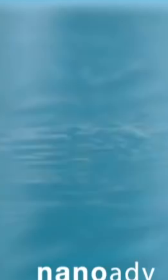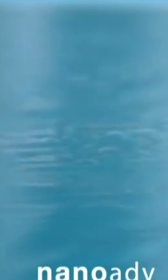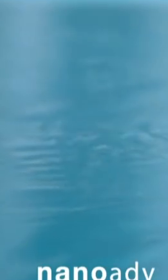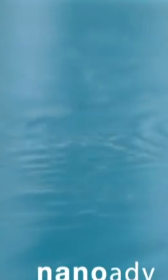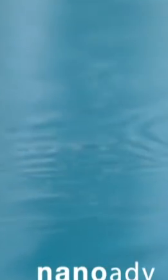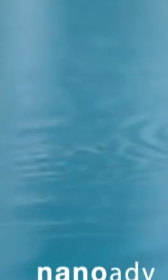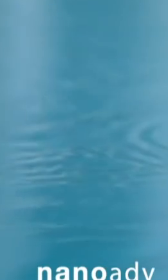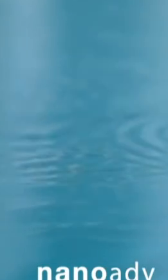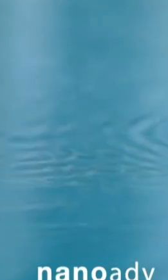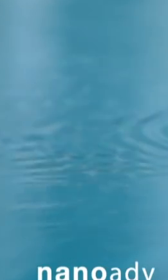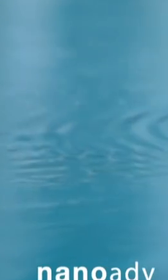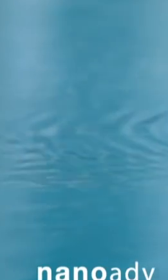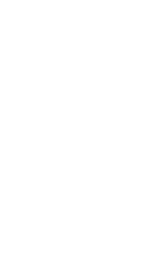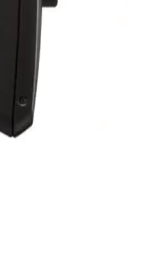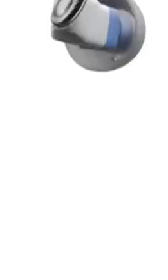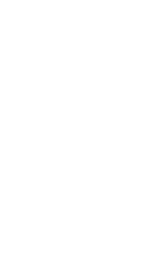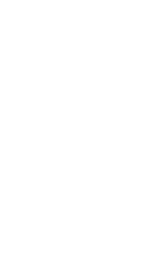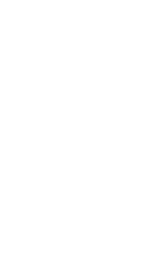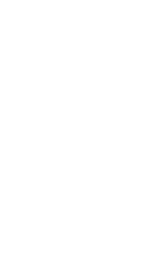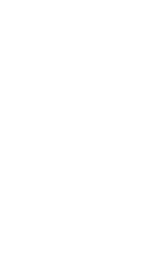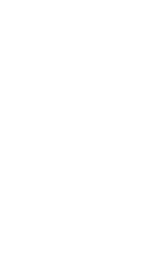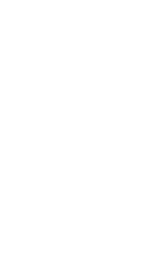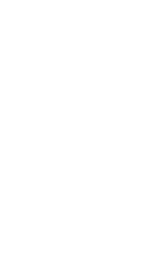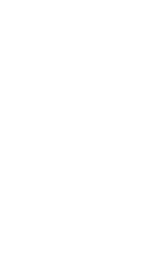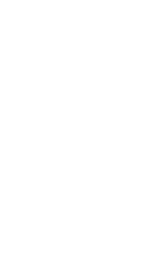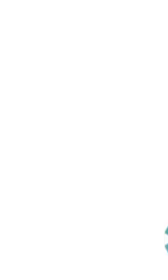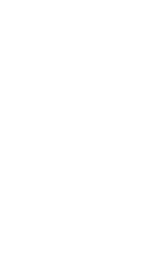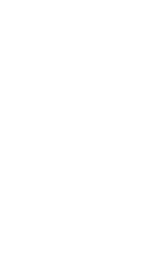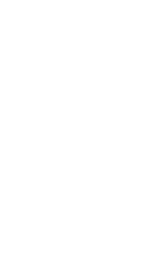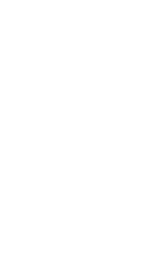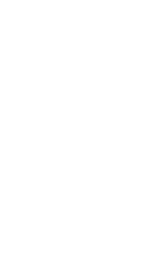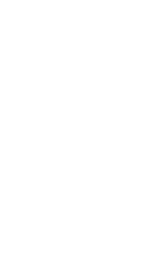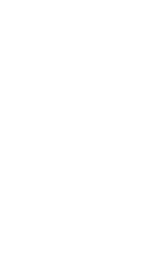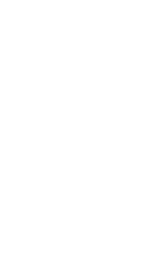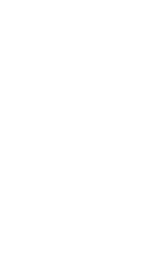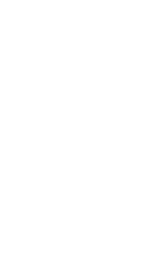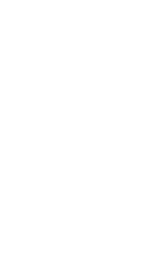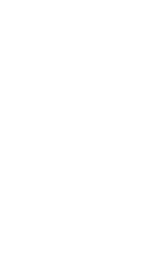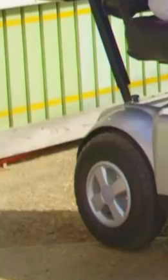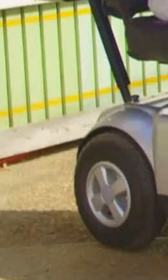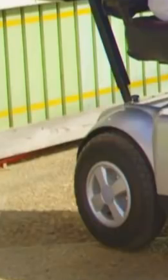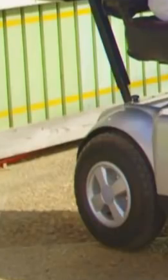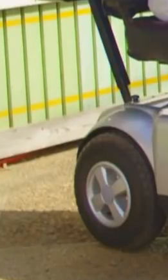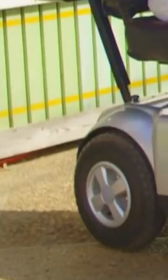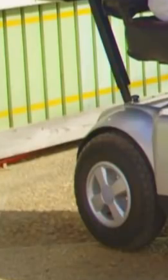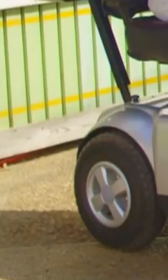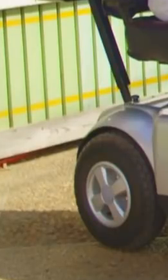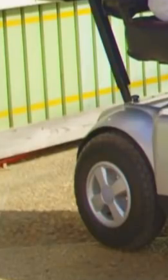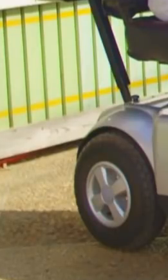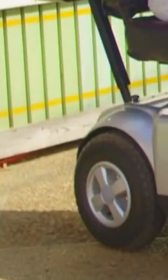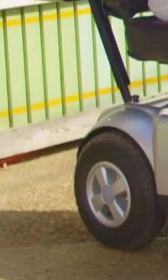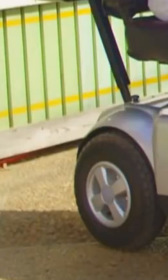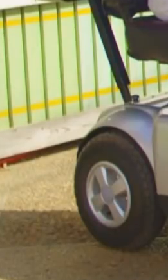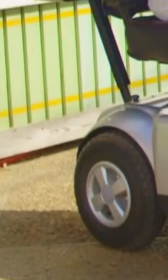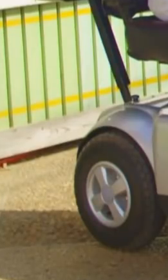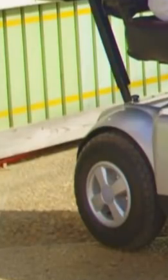שלכם. לשמיעה טבעית יותר. Reeson One, מכשיר שמיעה מהפכני, מבית אודיומדיק. 50 שנה לא